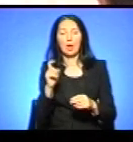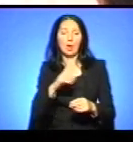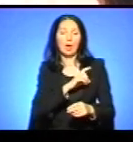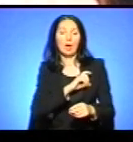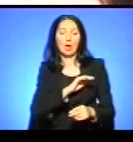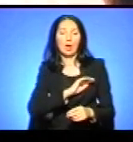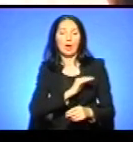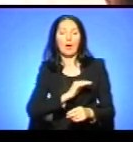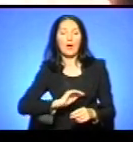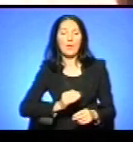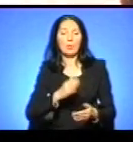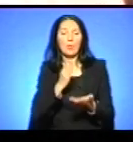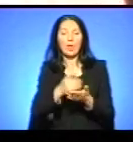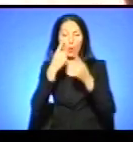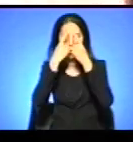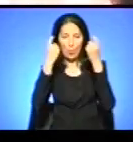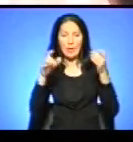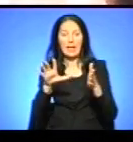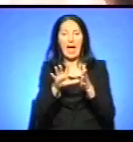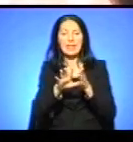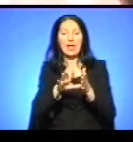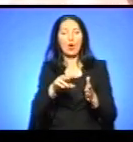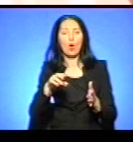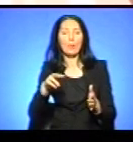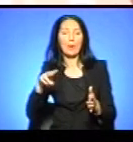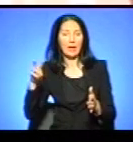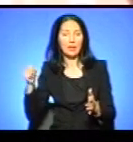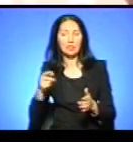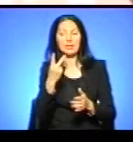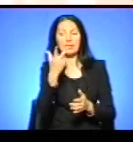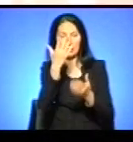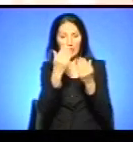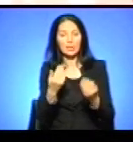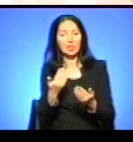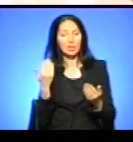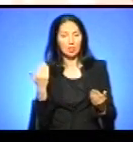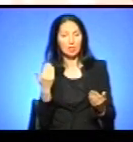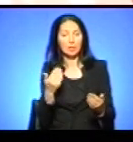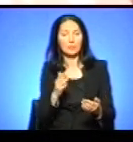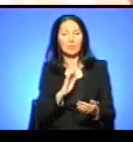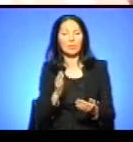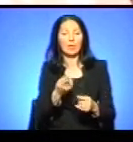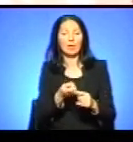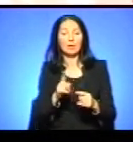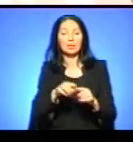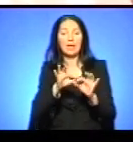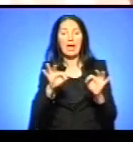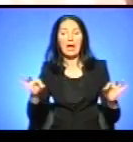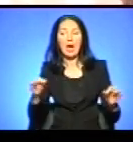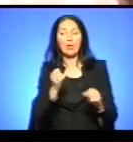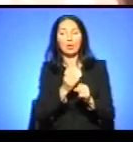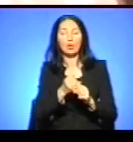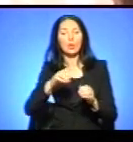за три дні до проведення таких робіт. Цей кабель, наскільки мені відомо, був ще проложений в 1963 році.